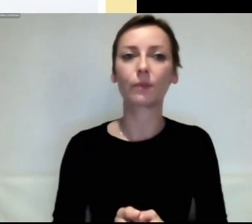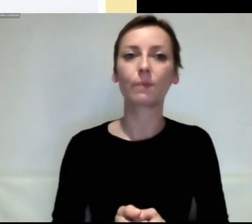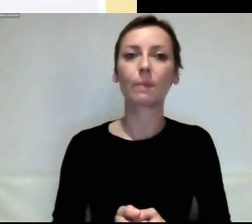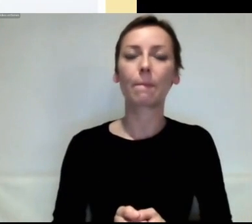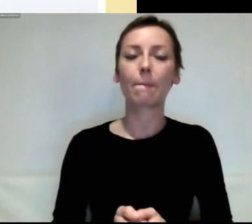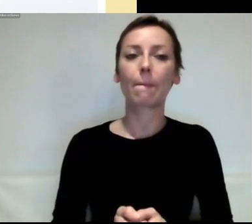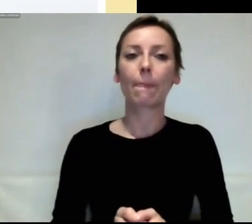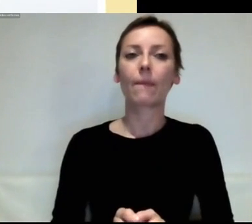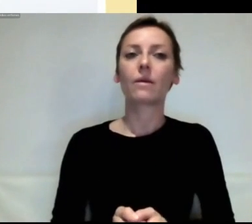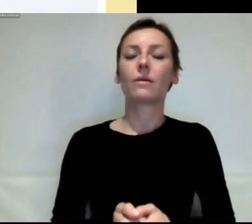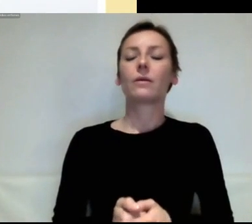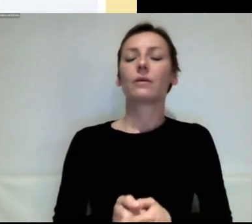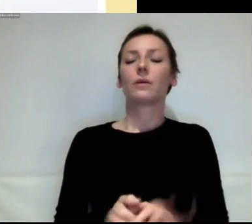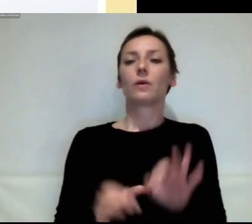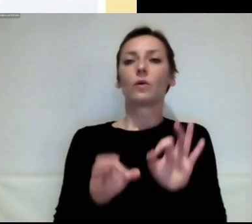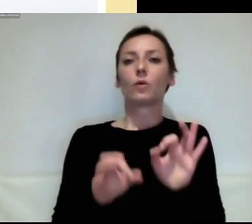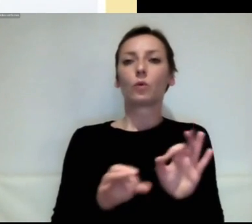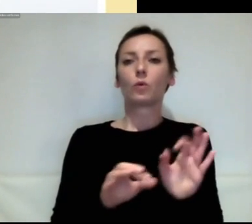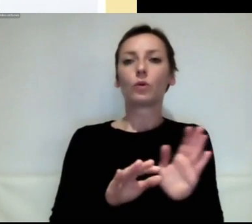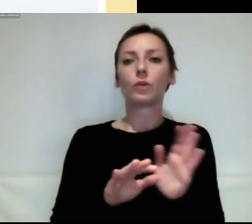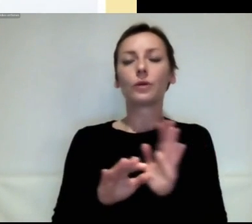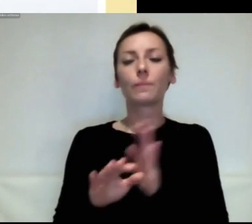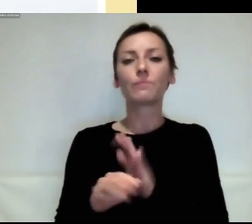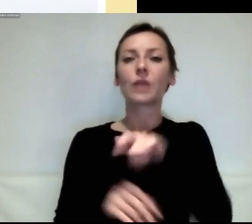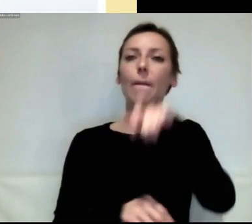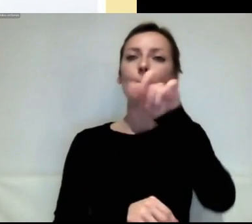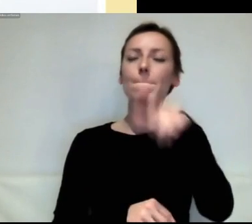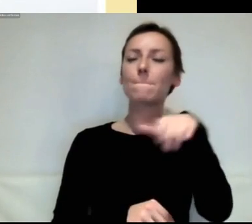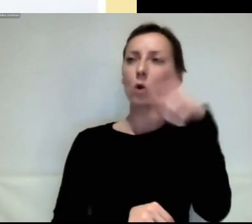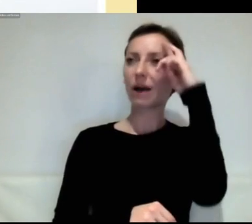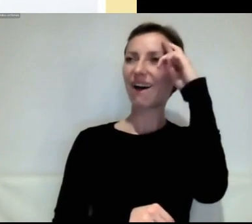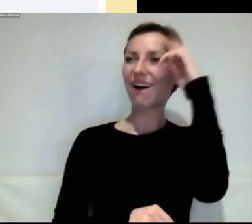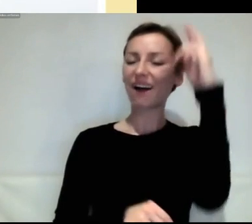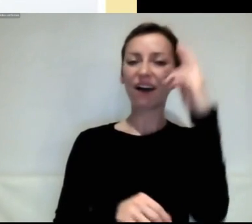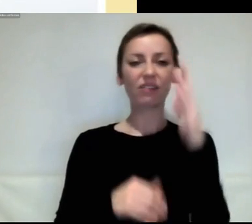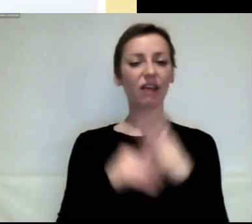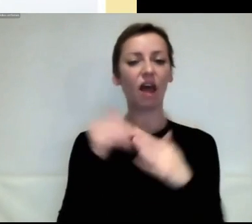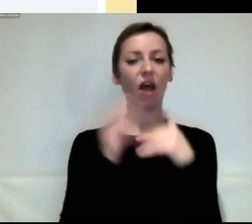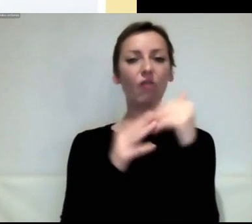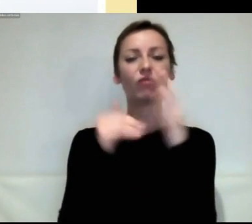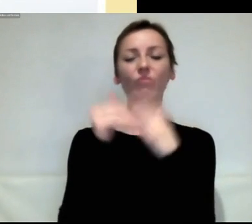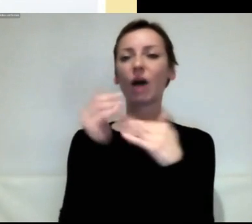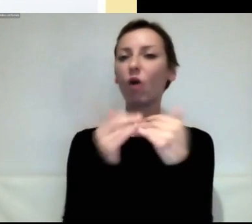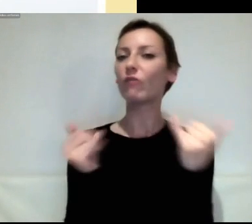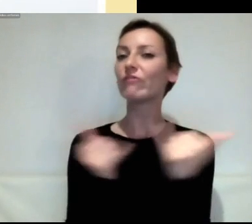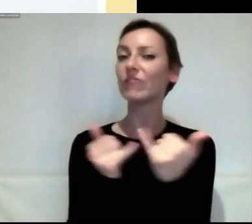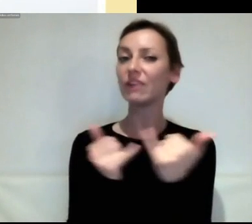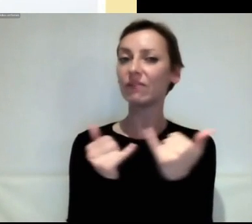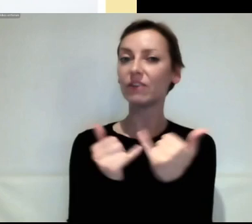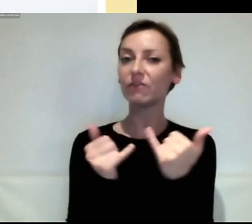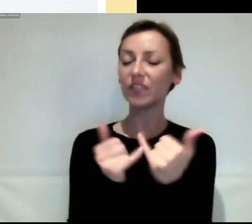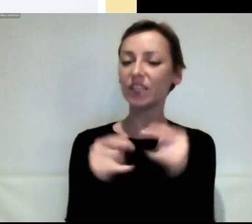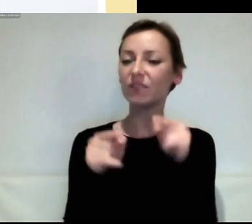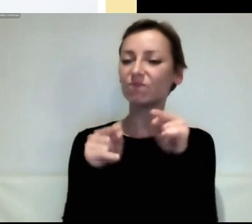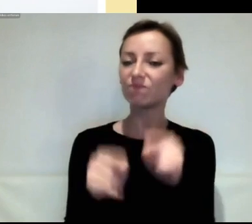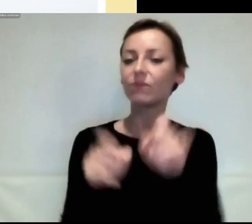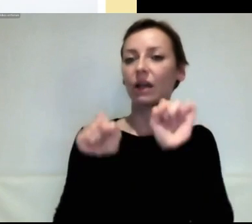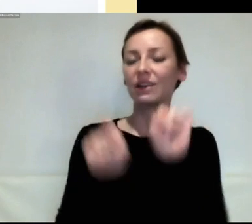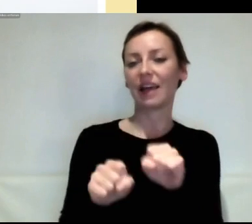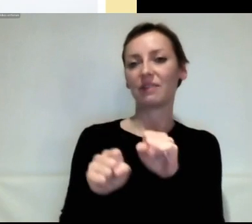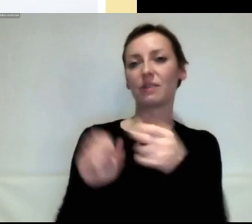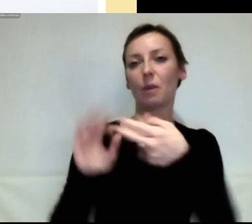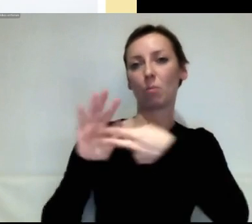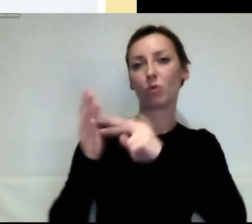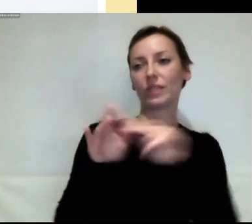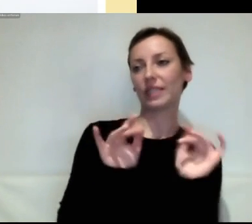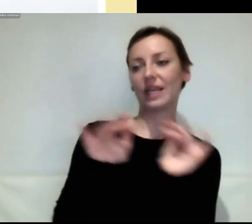eingeführt werden, dass sie auch politisch was bewegen können. Und ich habe dazu meine Arztarbeit geschrieben, also dass